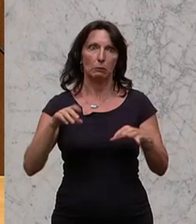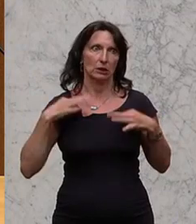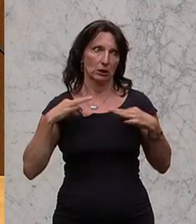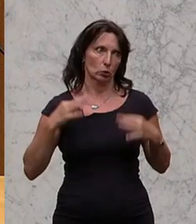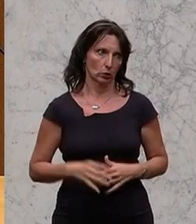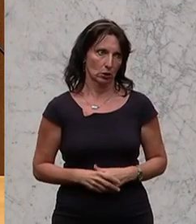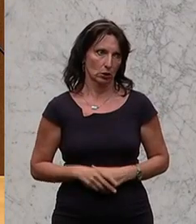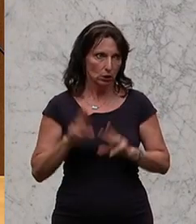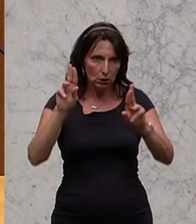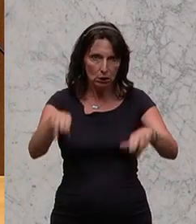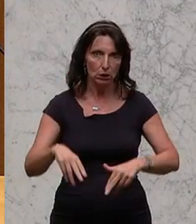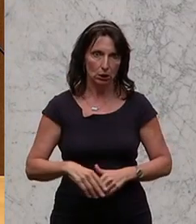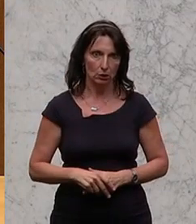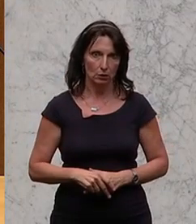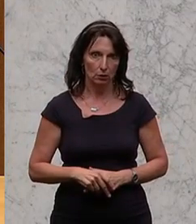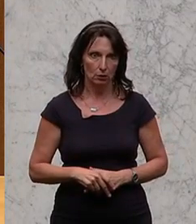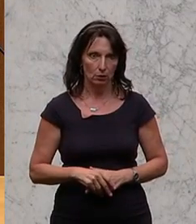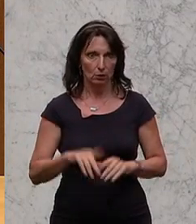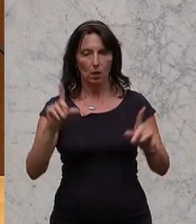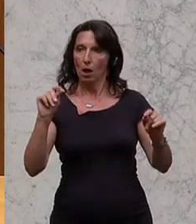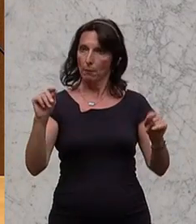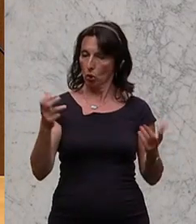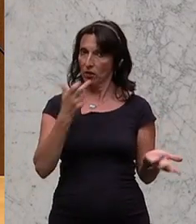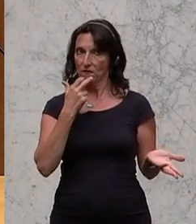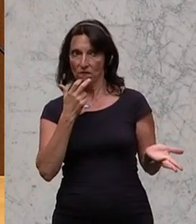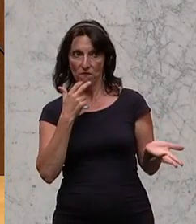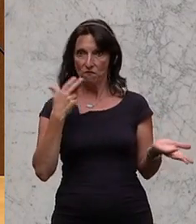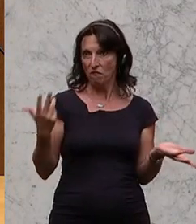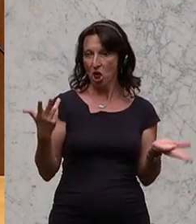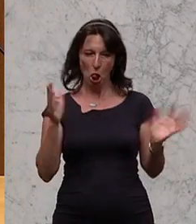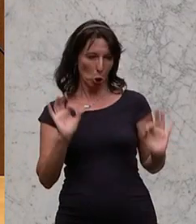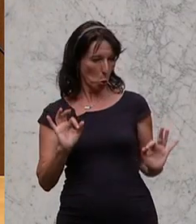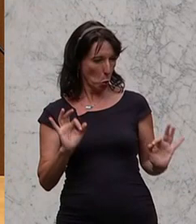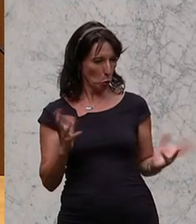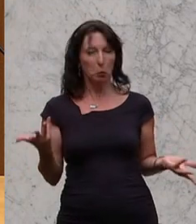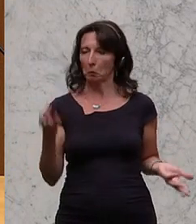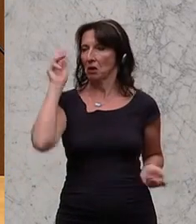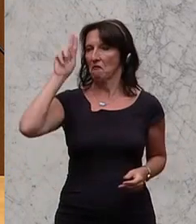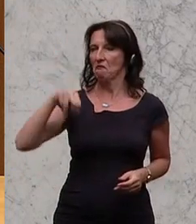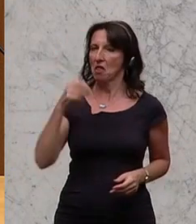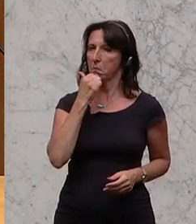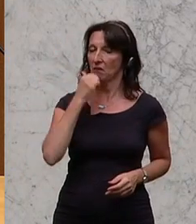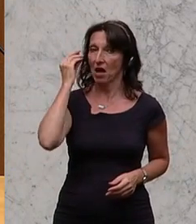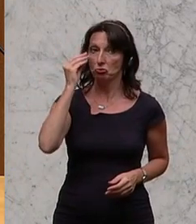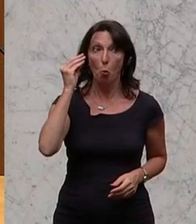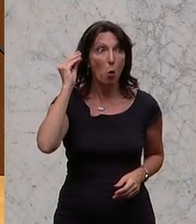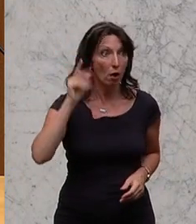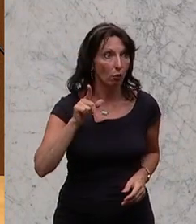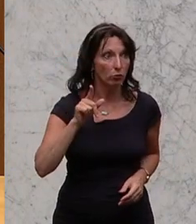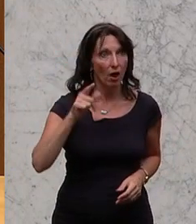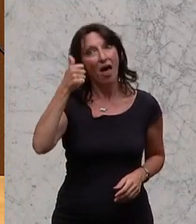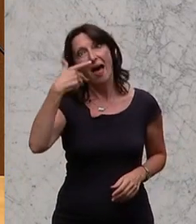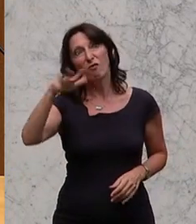Lohr hat schon recht. Der, der sich es heute richten will, geht in eine Privatschule. In Wien mittlerweile mehr als ein Fünftel der